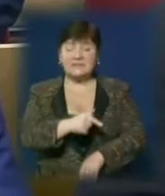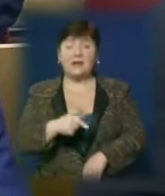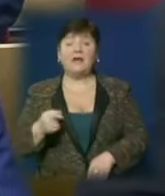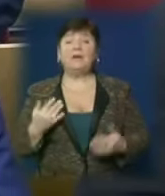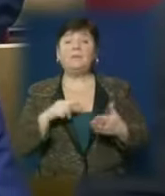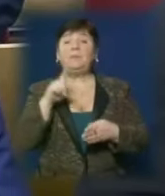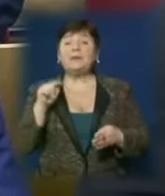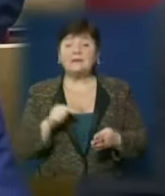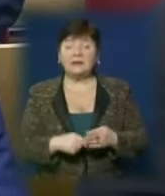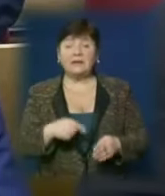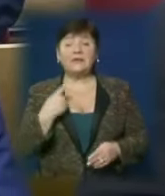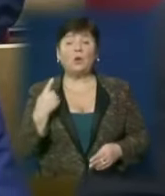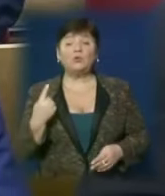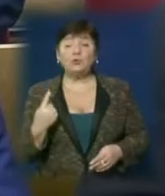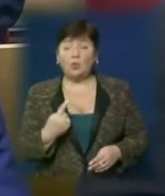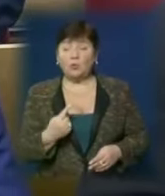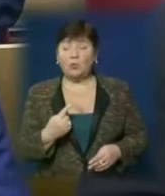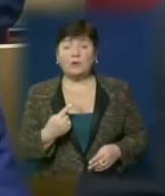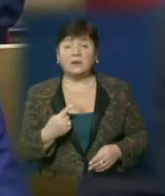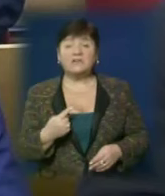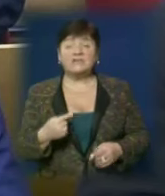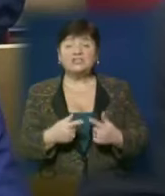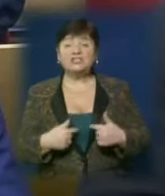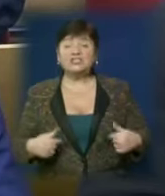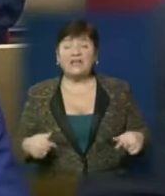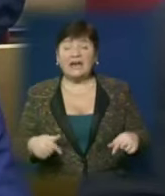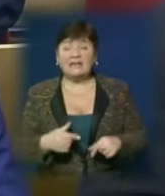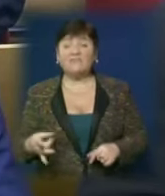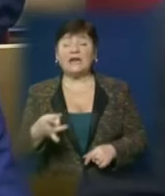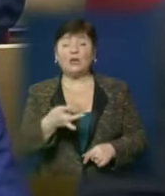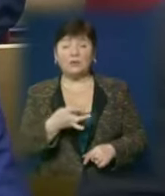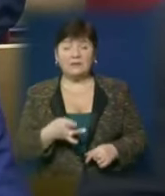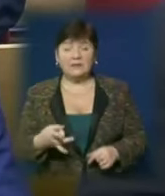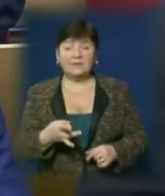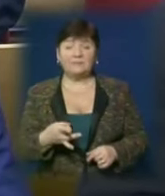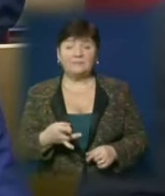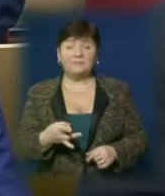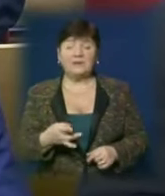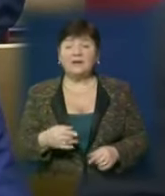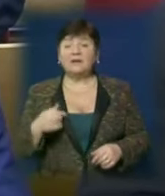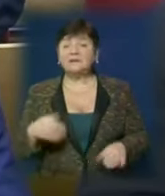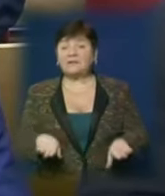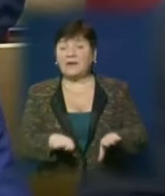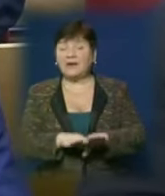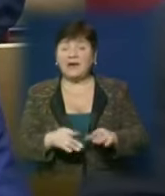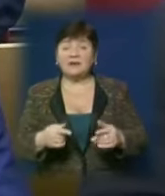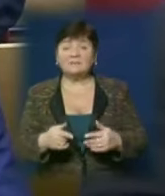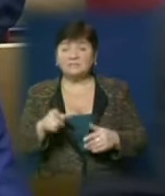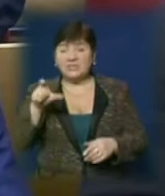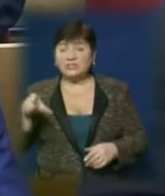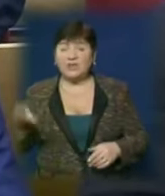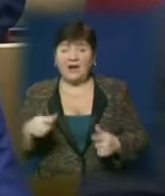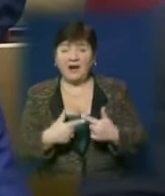Питання неоправданно роздутих штатів на рівні районних лікарень, неоправданно роздутих штатів на рівні